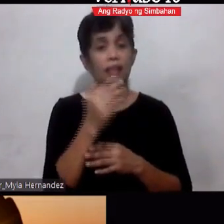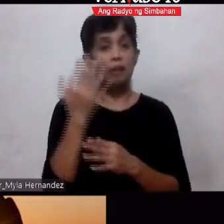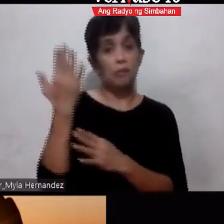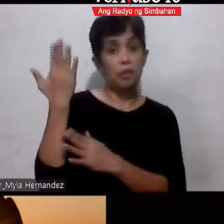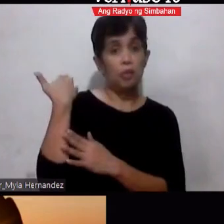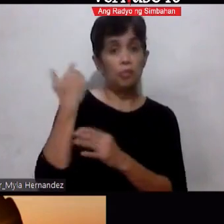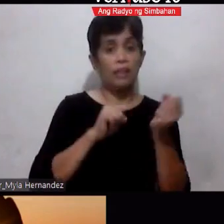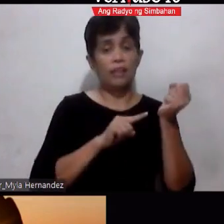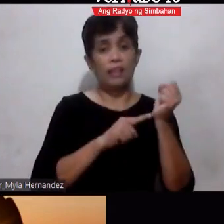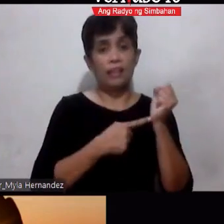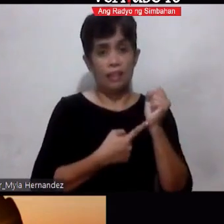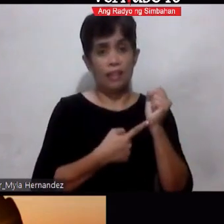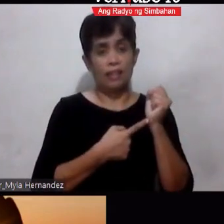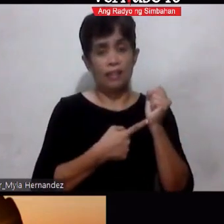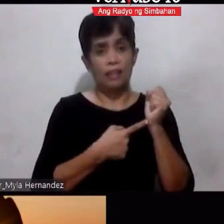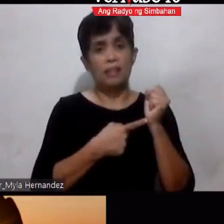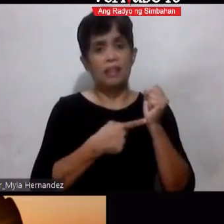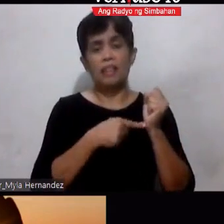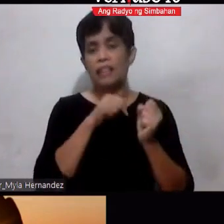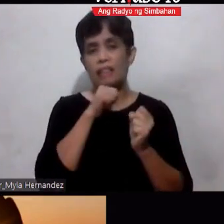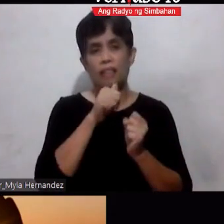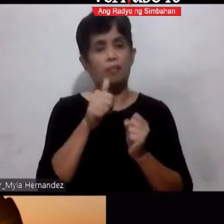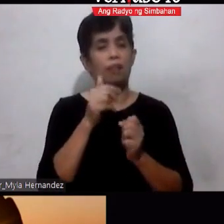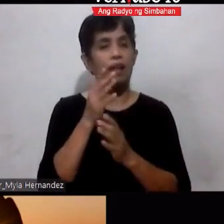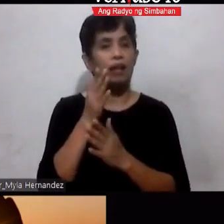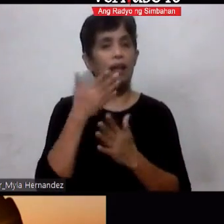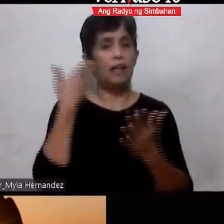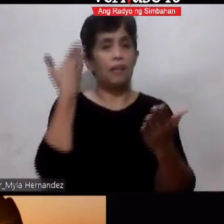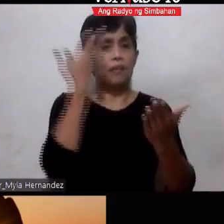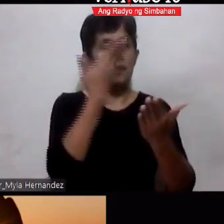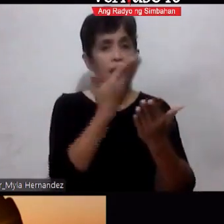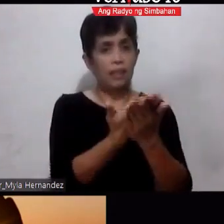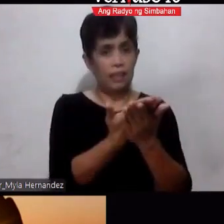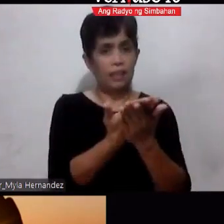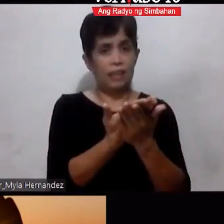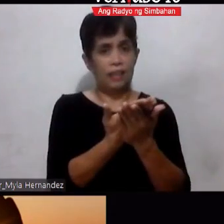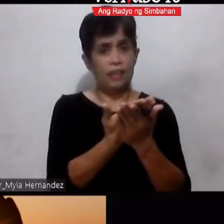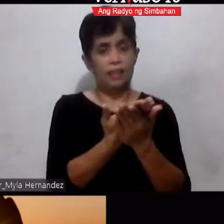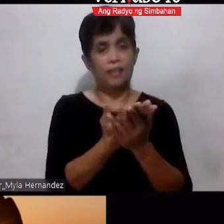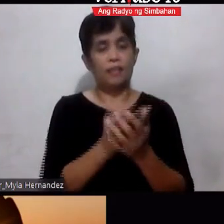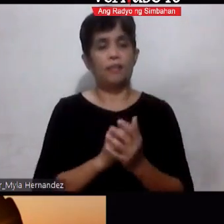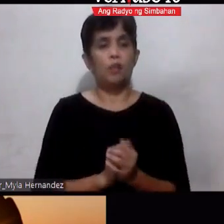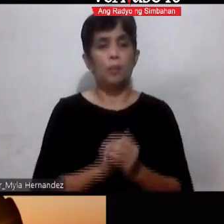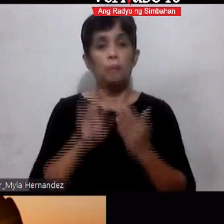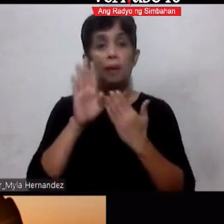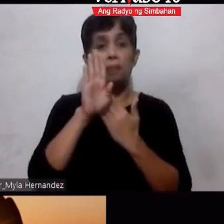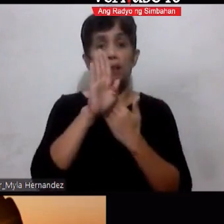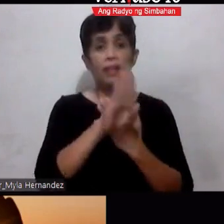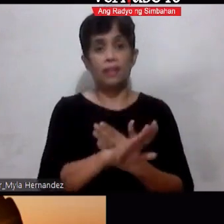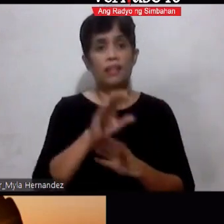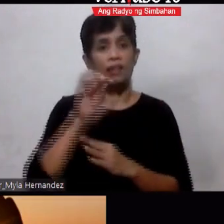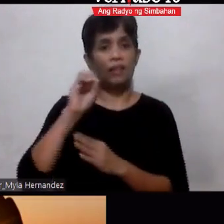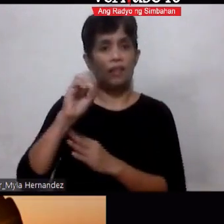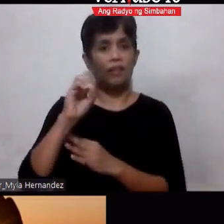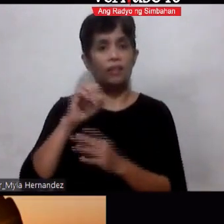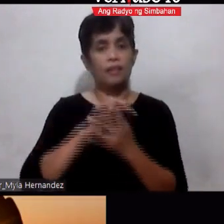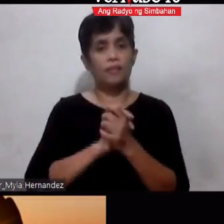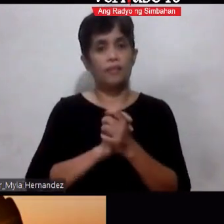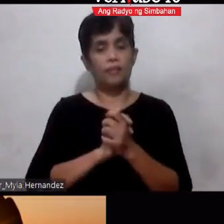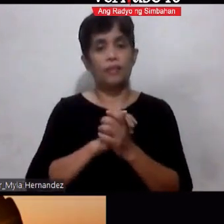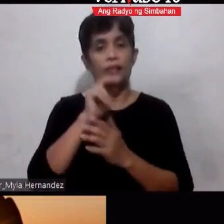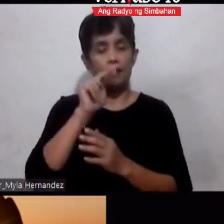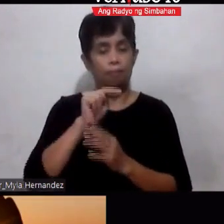Babalik sila Sa Babalik sila Sa zero Hindi ba Oo So Kailangan talaga